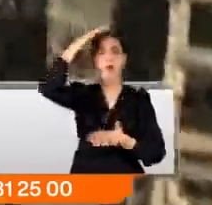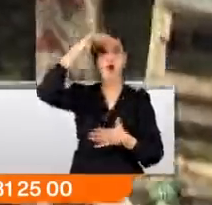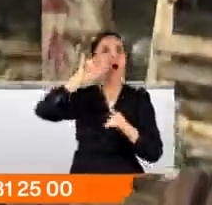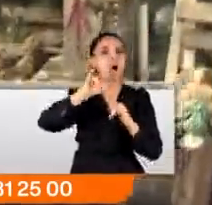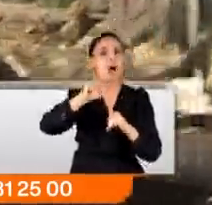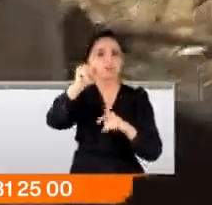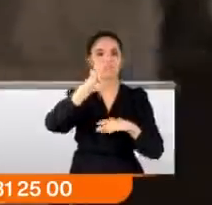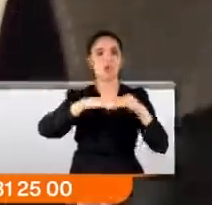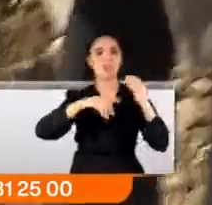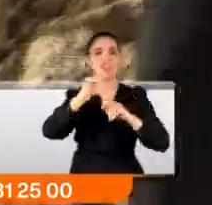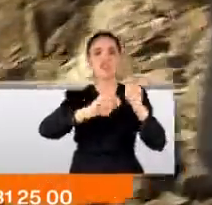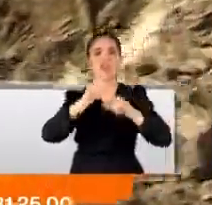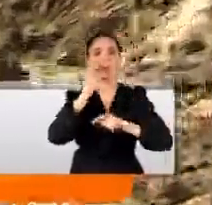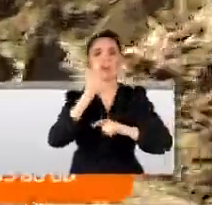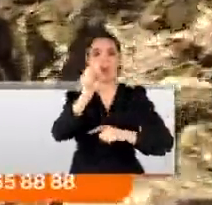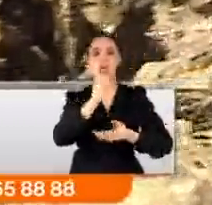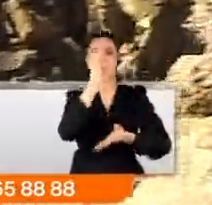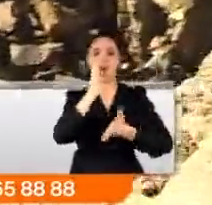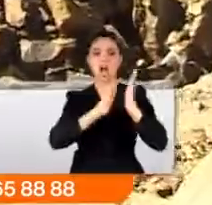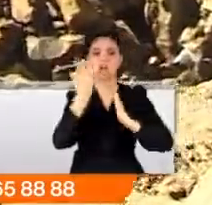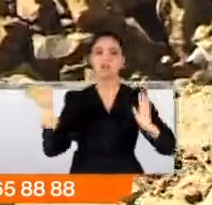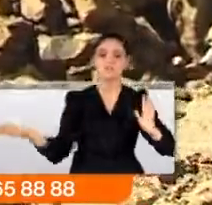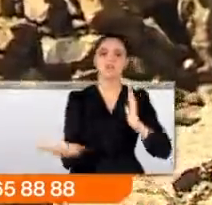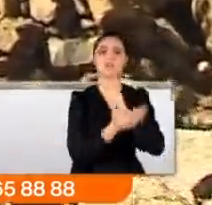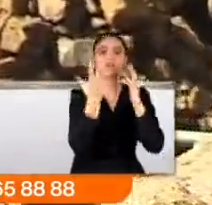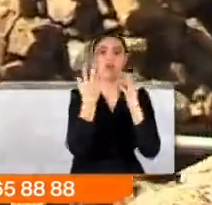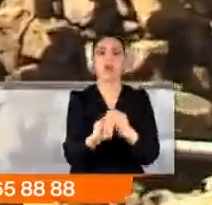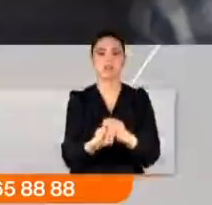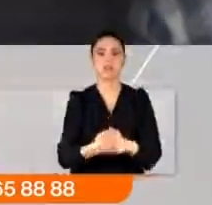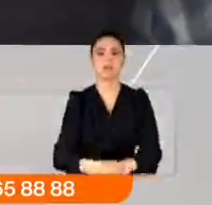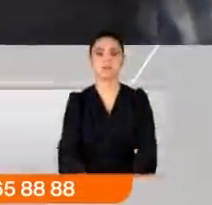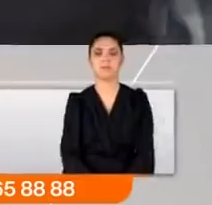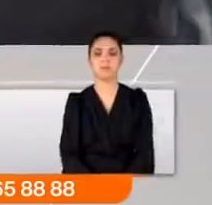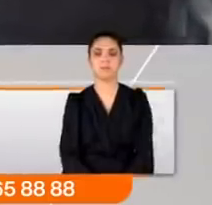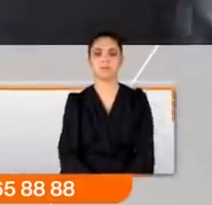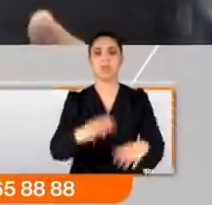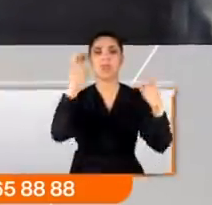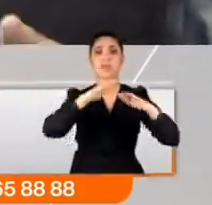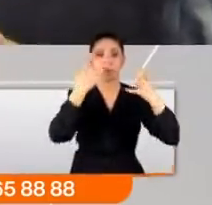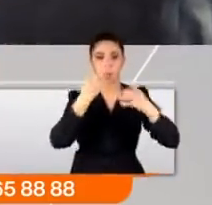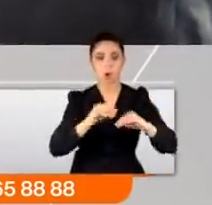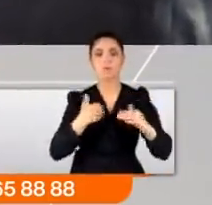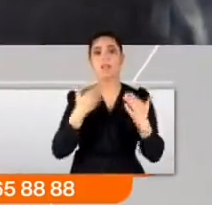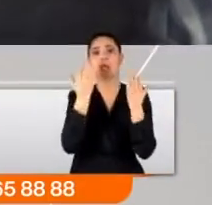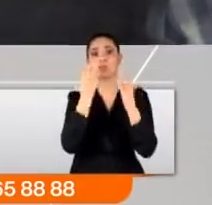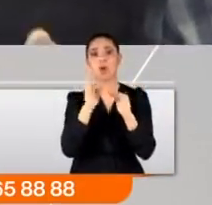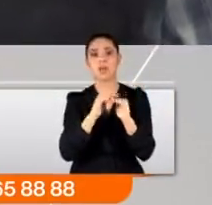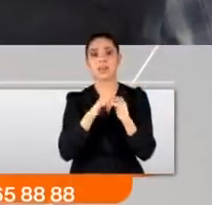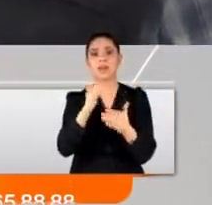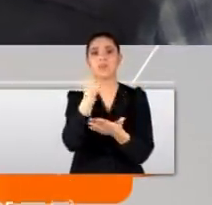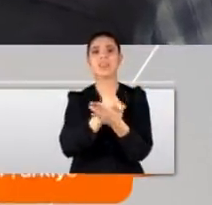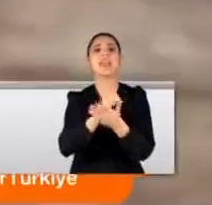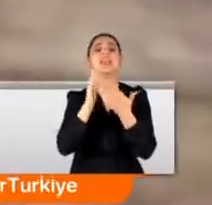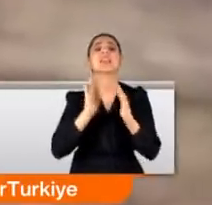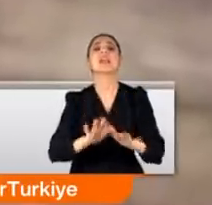inşaatla birlikte o ağaçtan geriye işte sadece bu kökü kaldı. Yağmur yağmadığı zaman dua ediyoruz. Çünkü yeşilimiz